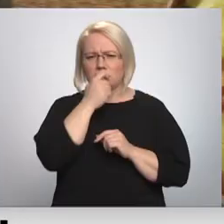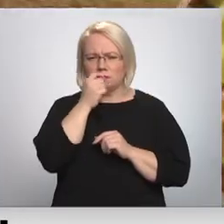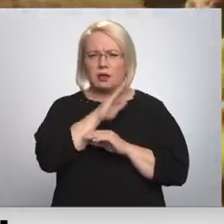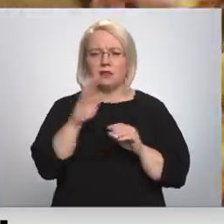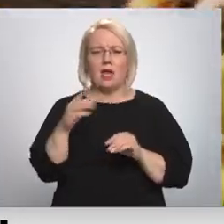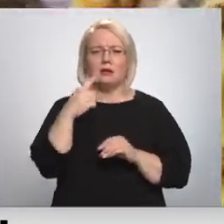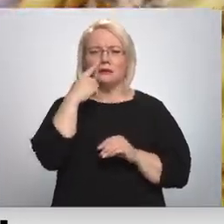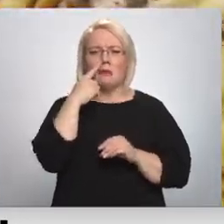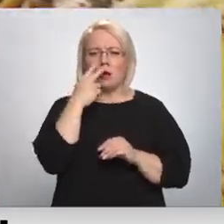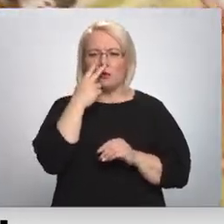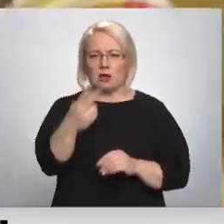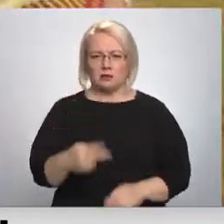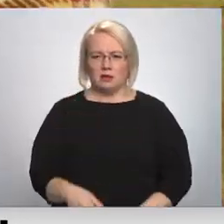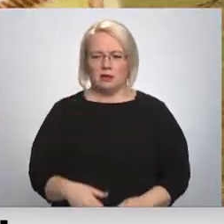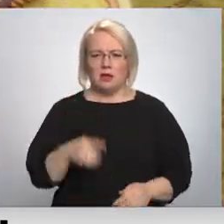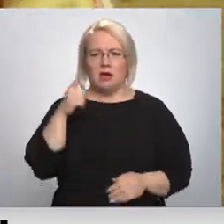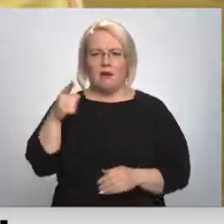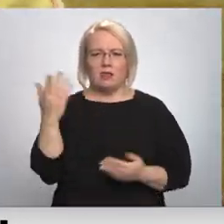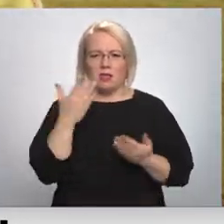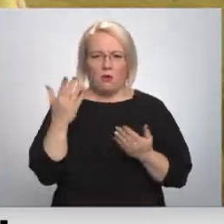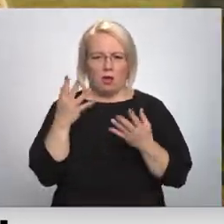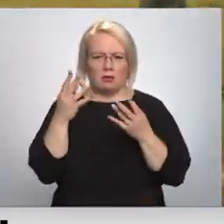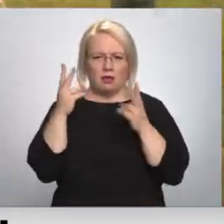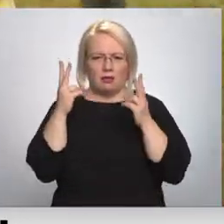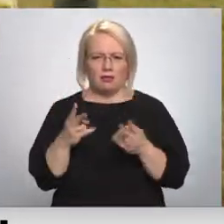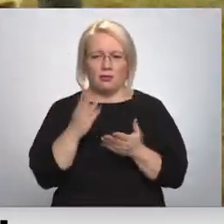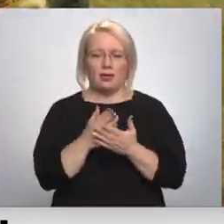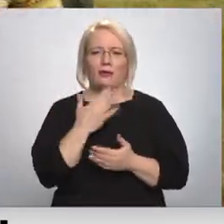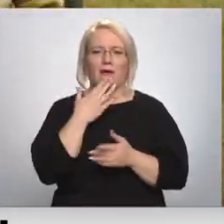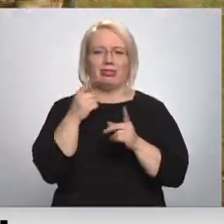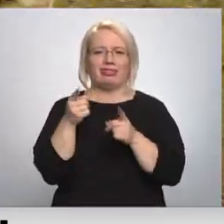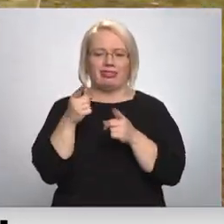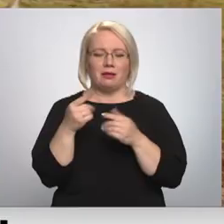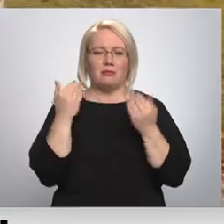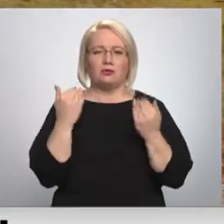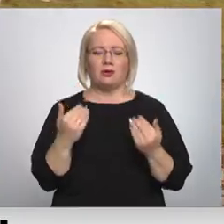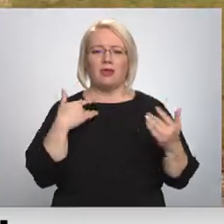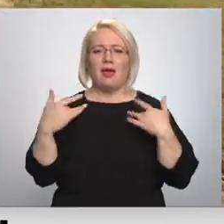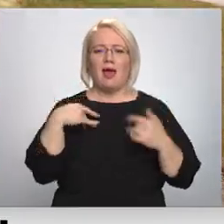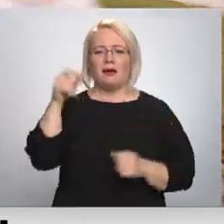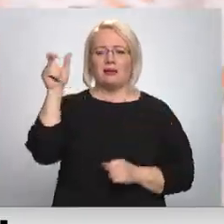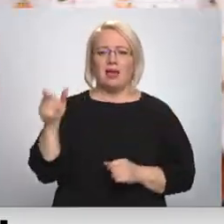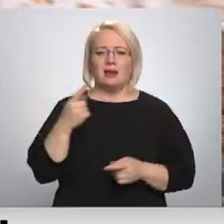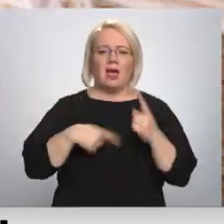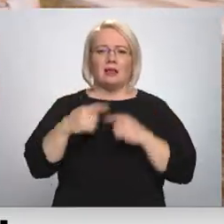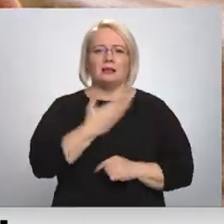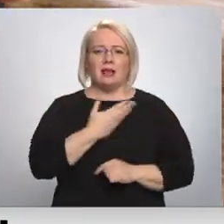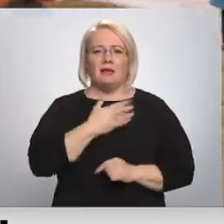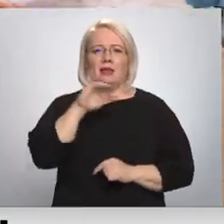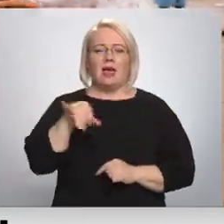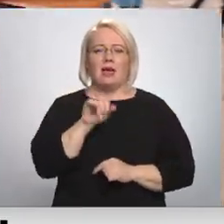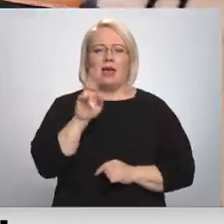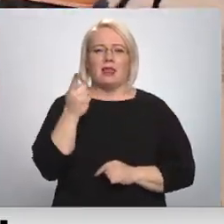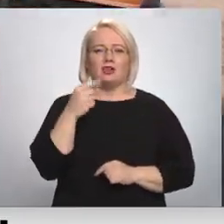svaku redzēt? Vai tev kāda piegaža notikusa? Tā pajokojot par šodienu aktīvu atdzīvināti, Jēkaba Janševska